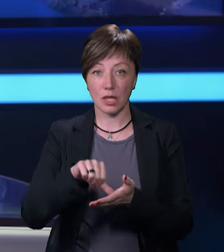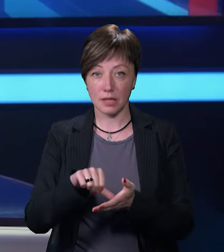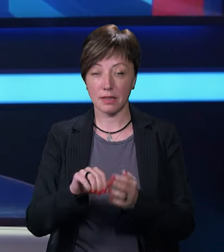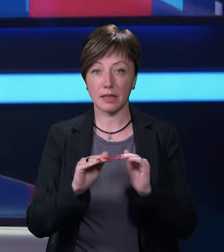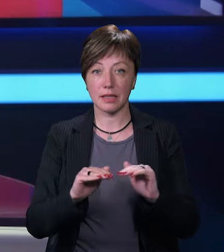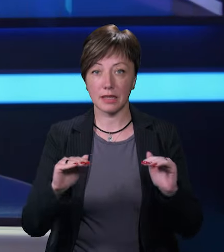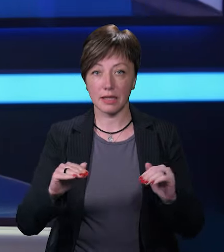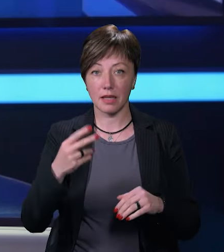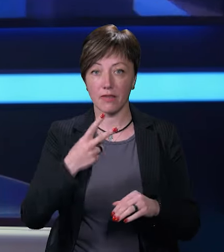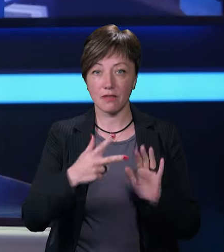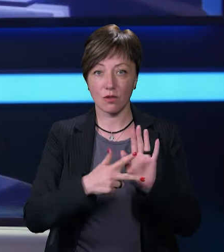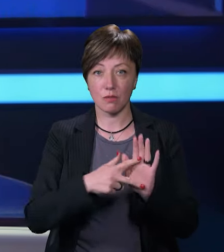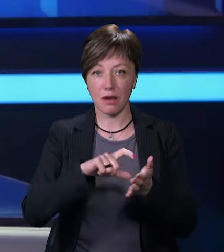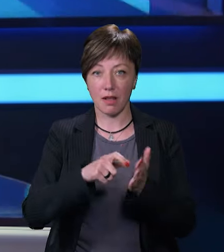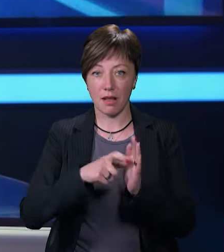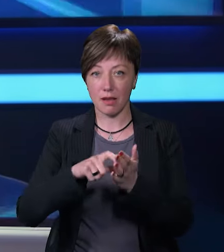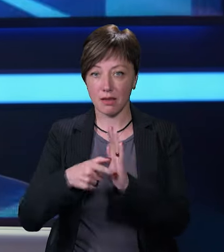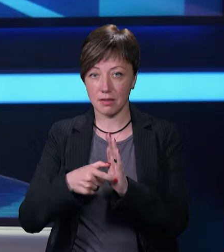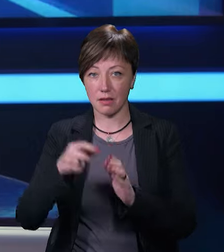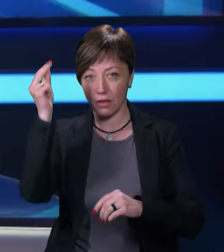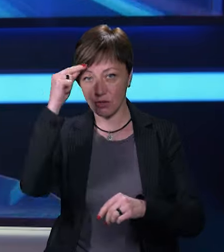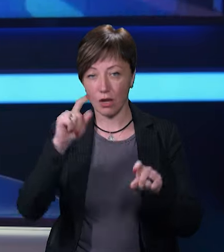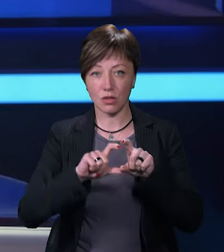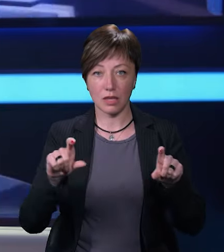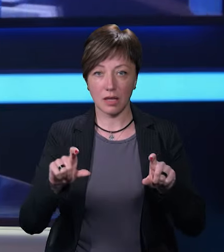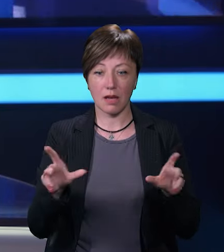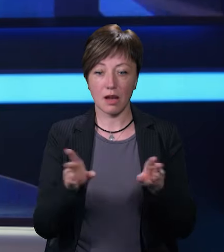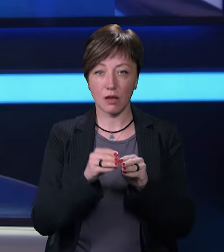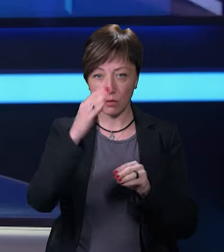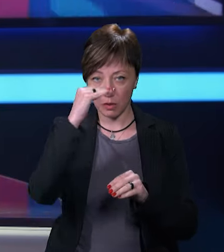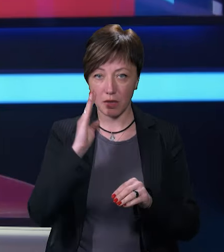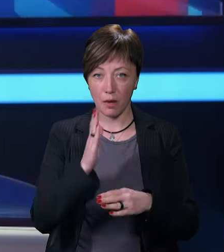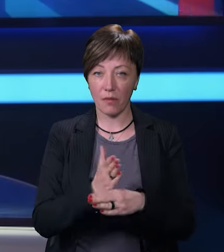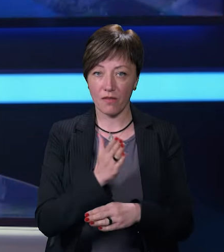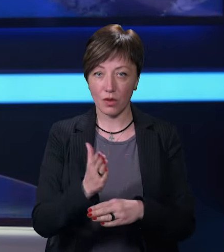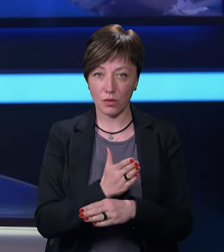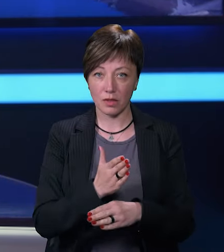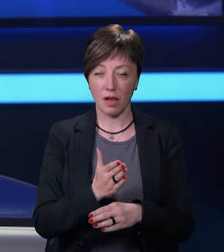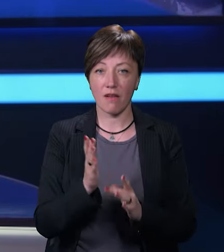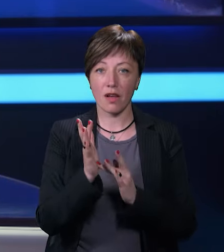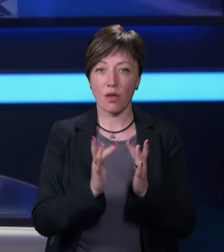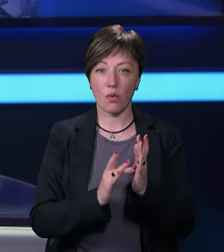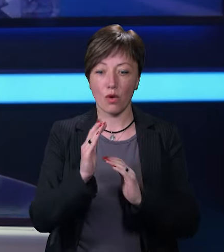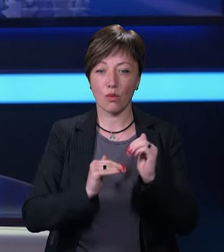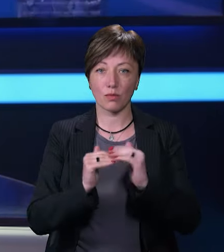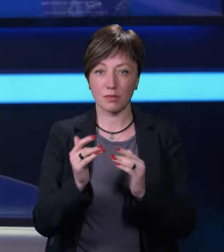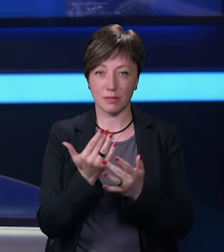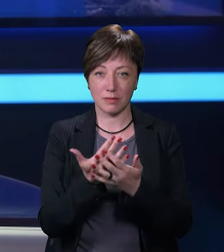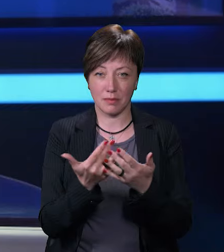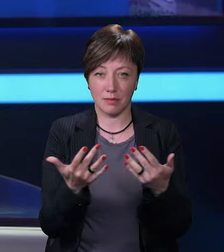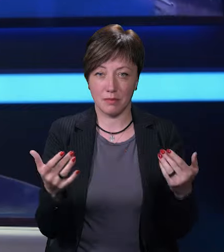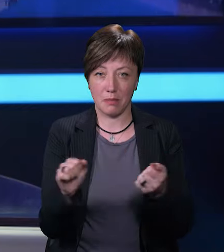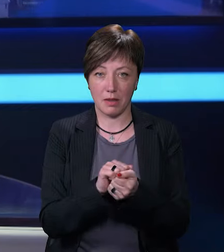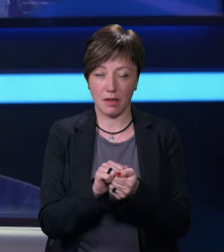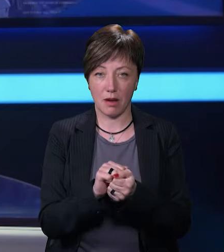стали учні 28 класів навчального закладу. Діти разом з батьками виготовили Великодні рукотвори з різноманітних